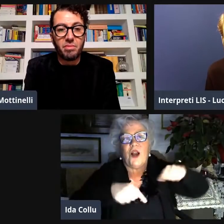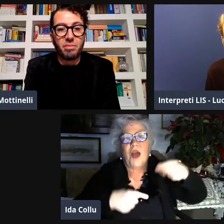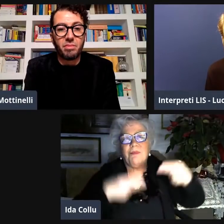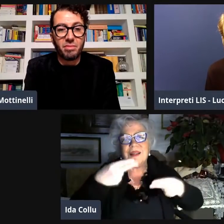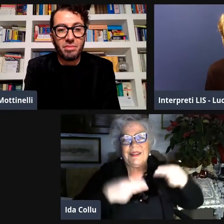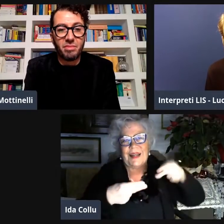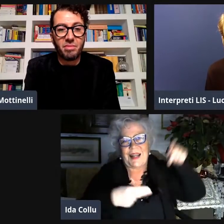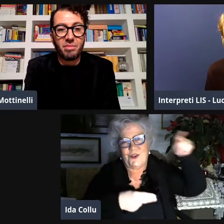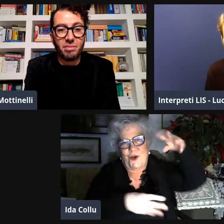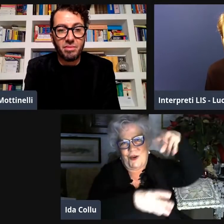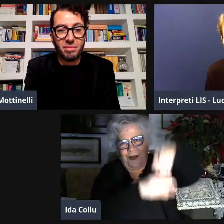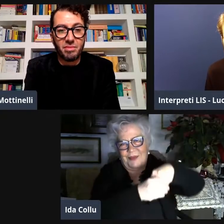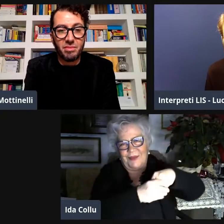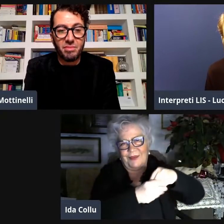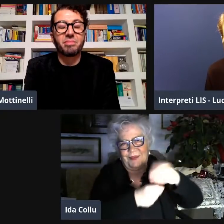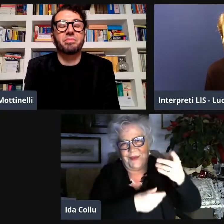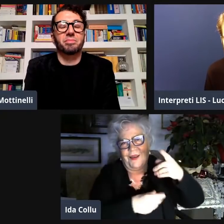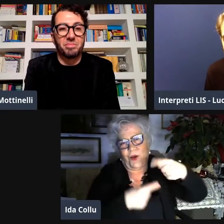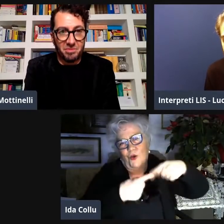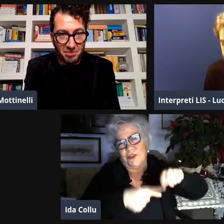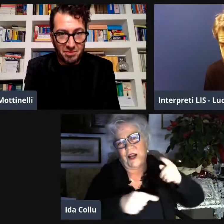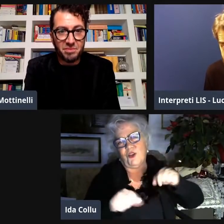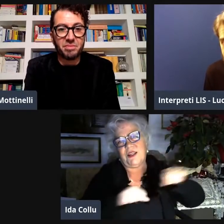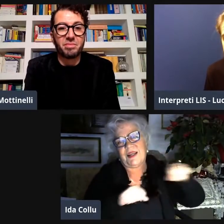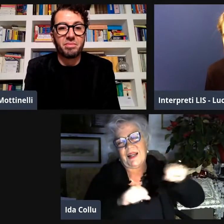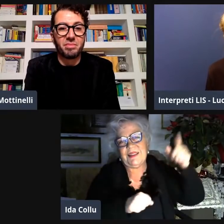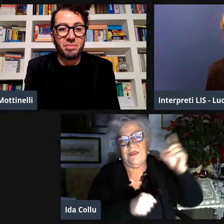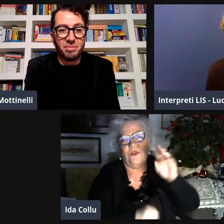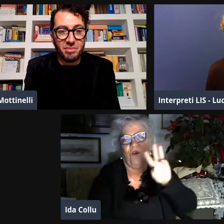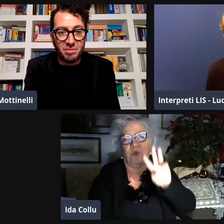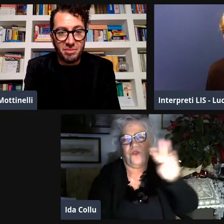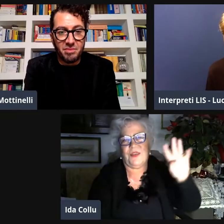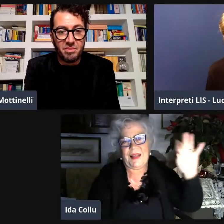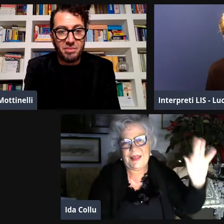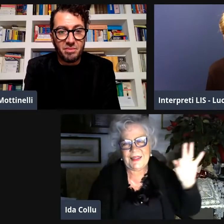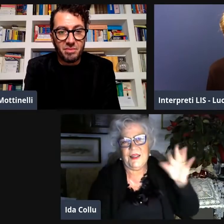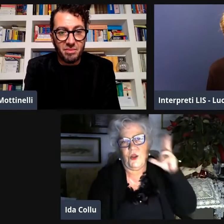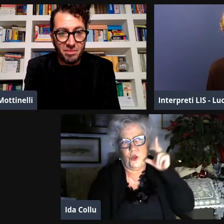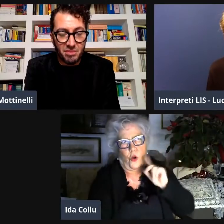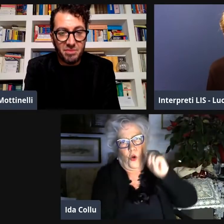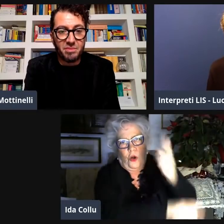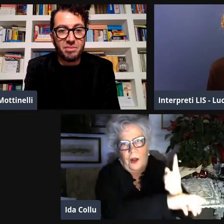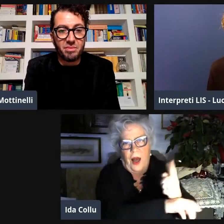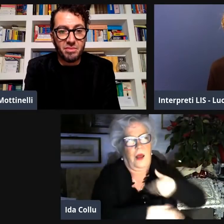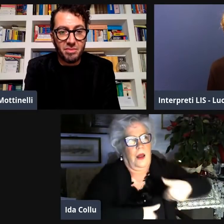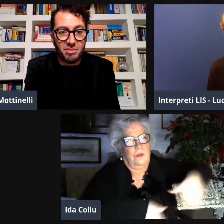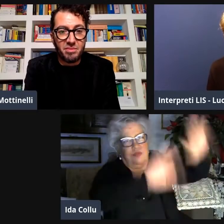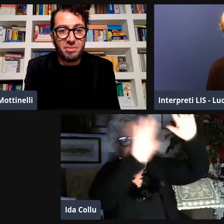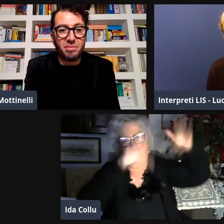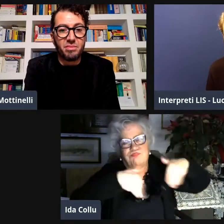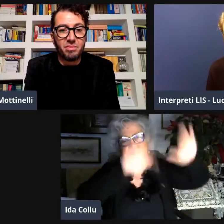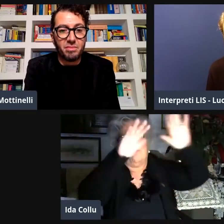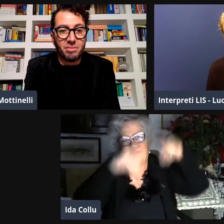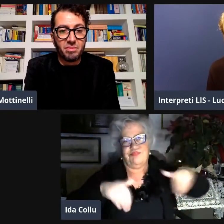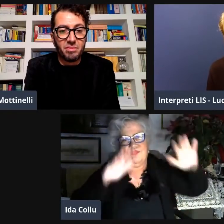Serena Corazza era nel consiglio direttivo della